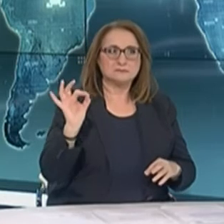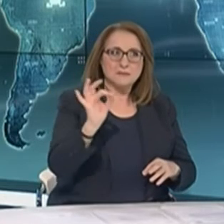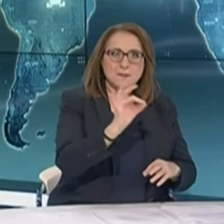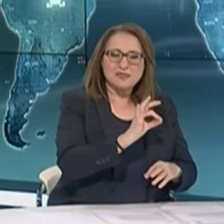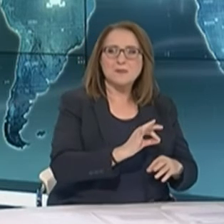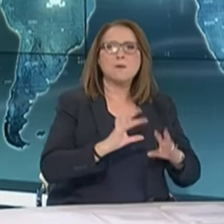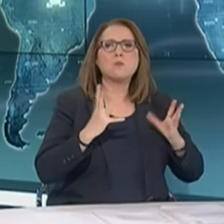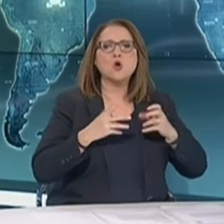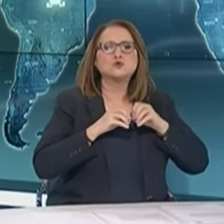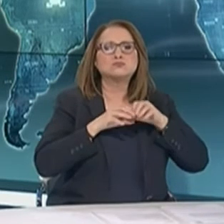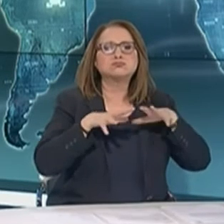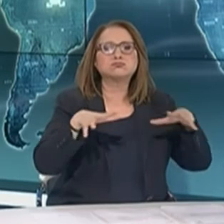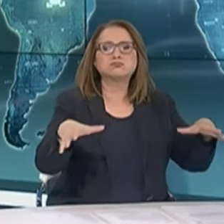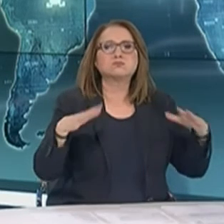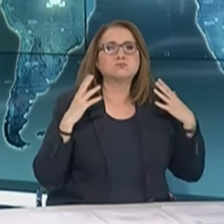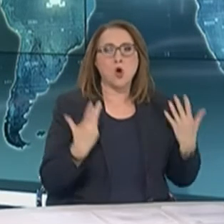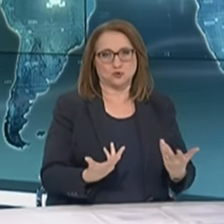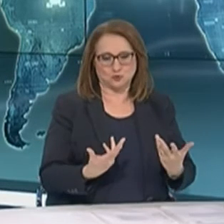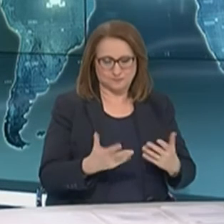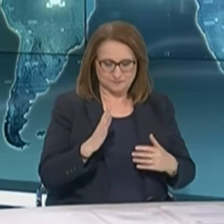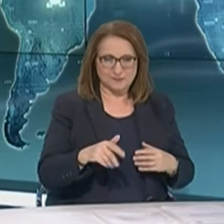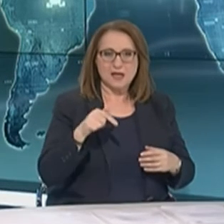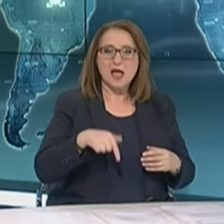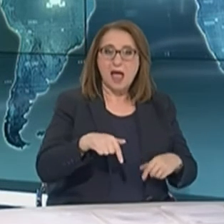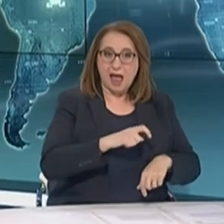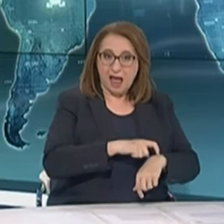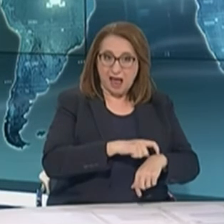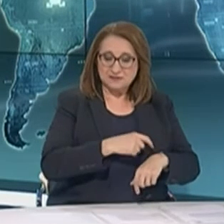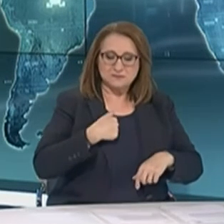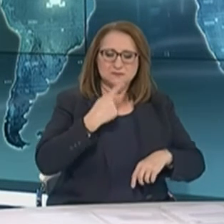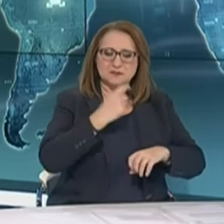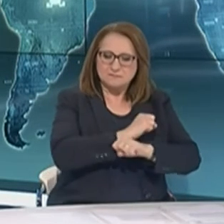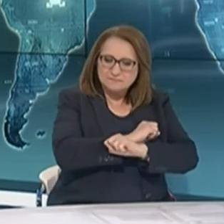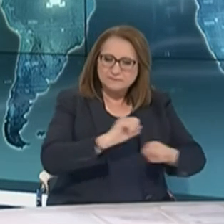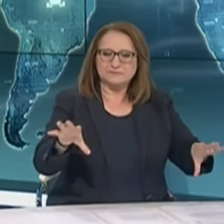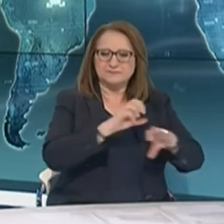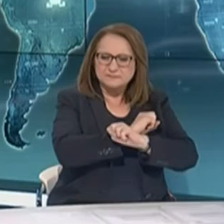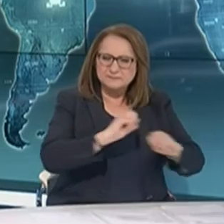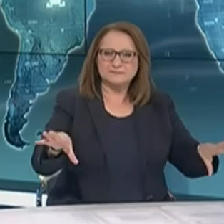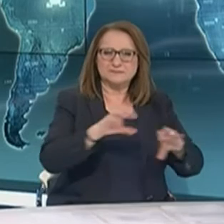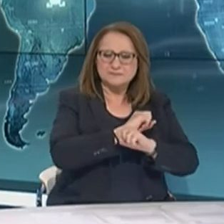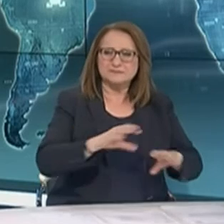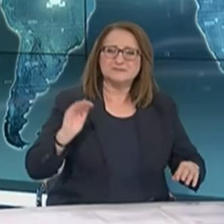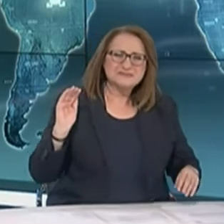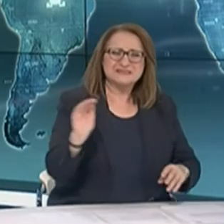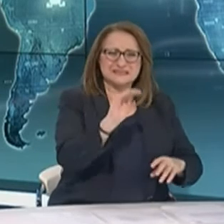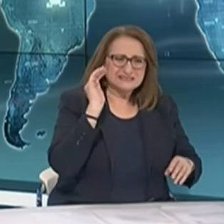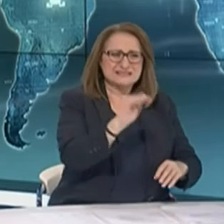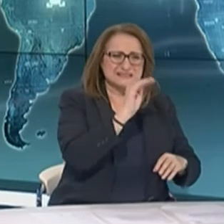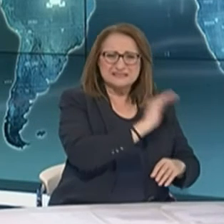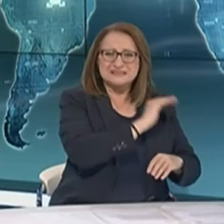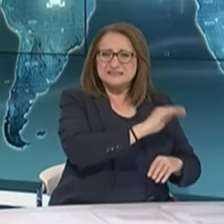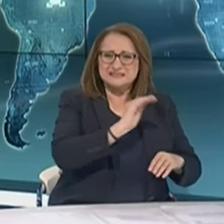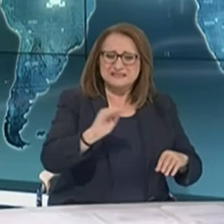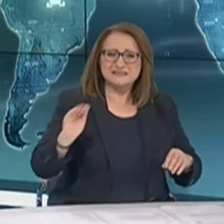Ότι εξακολουθούμε να περνάμε το σημαντικό μήνυμα και τις ισχυρές συστάσεις για περιορισμό του